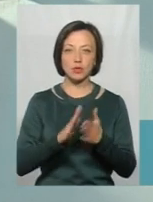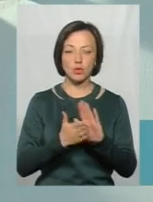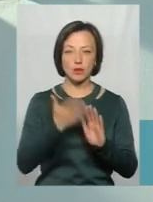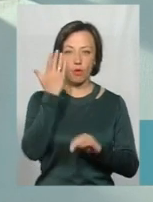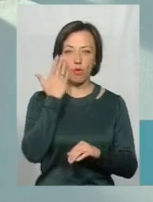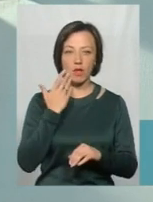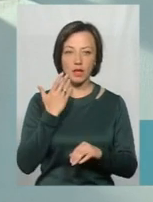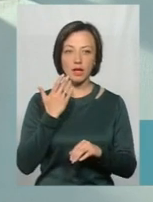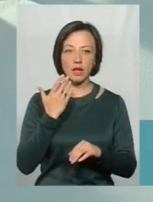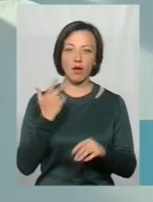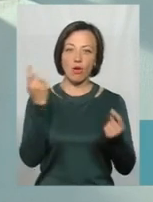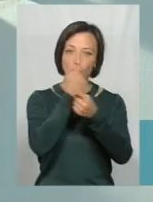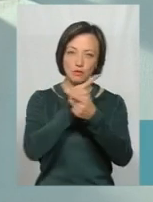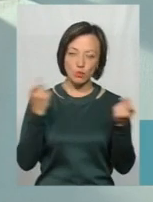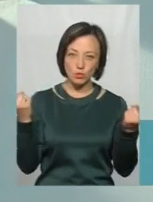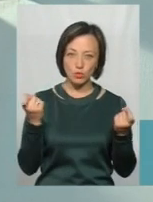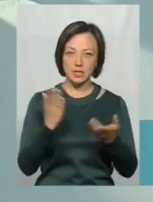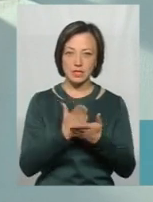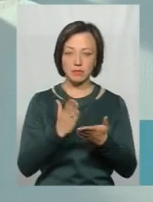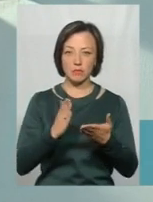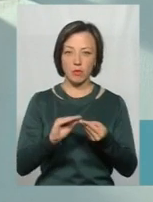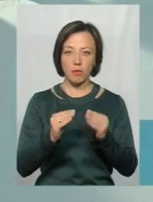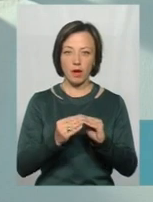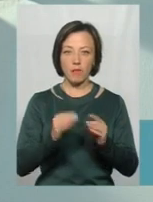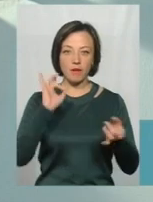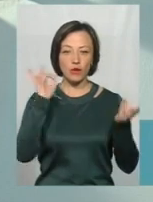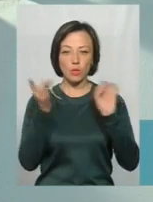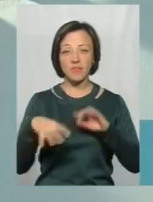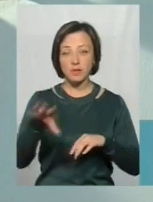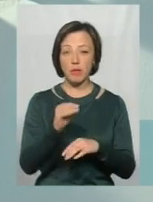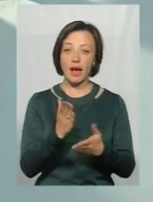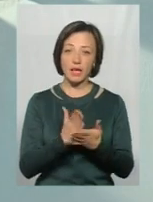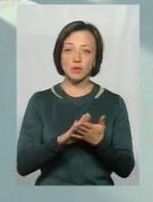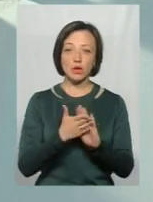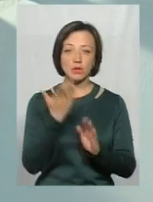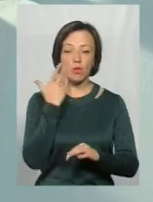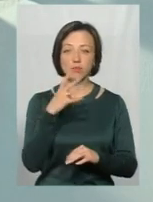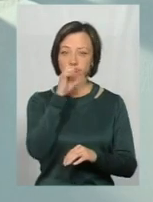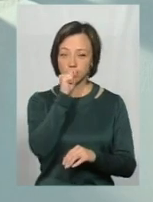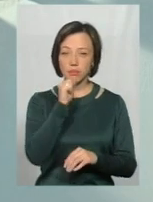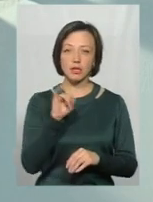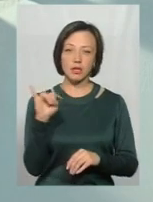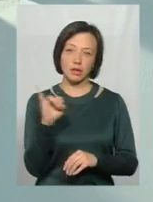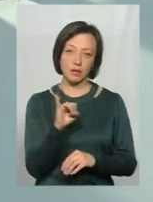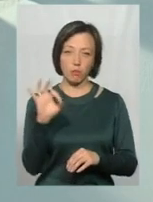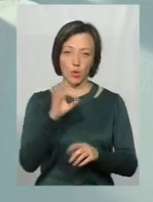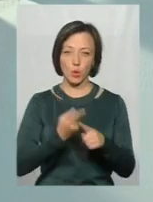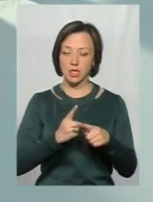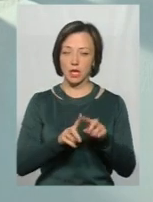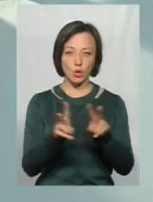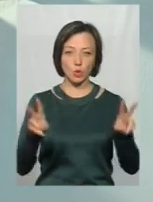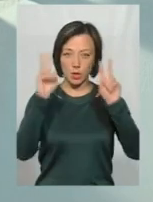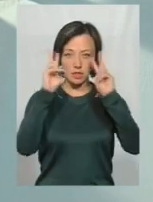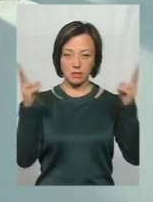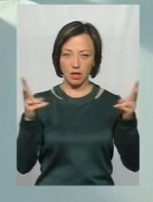коли вони озвучуються, і це стає відомо всім. А є ситуації, коли вони замовчуються, і про це ніхто